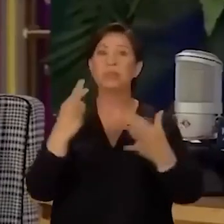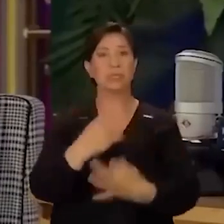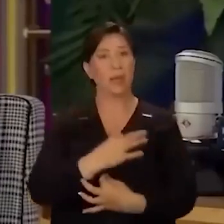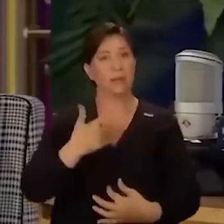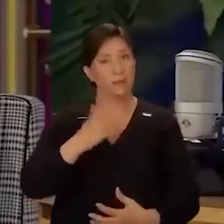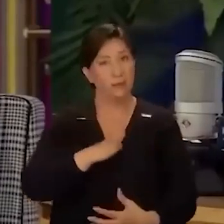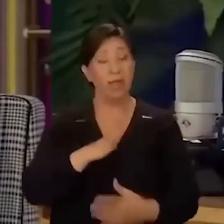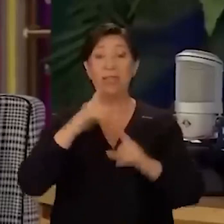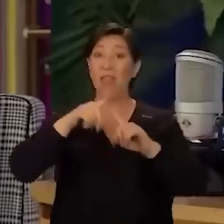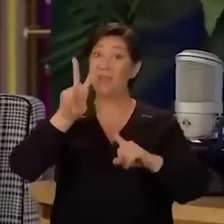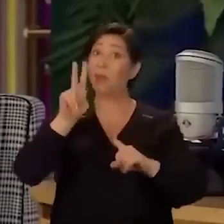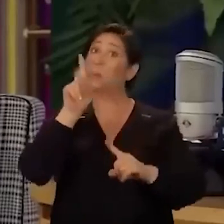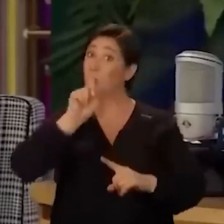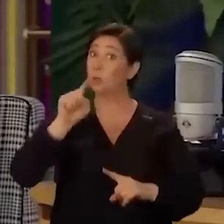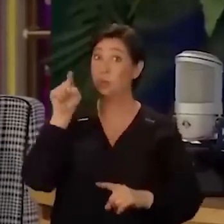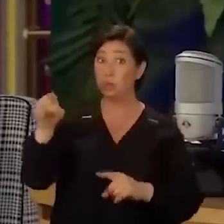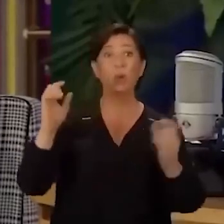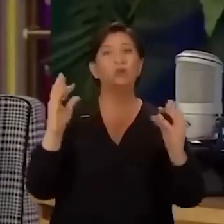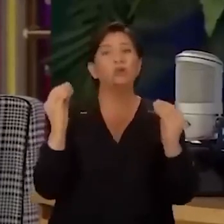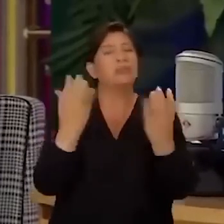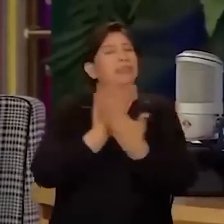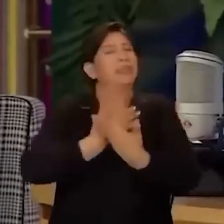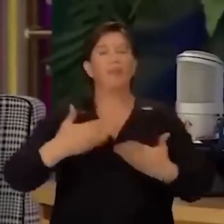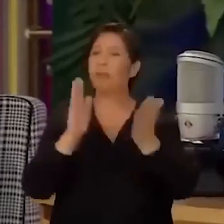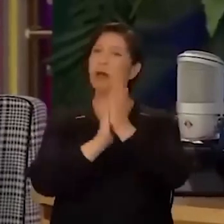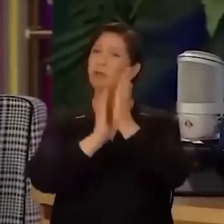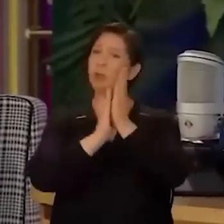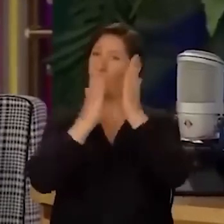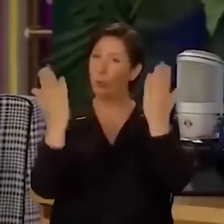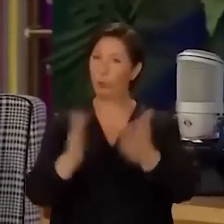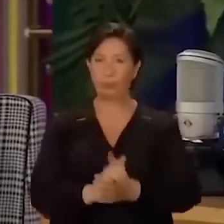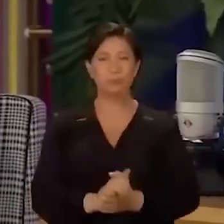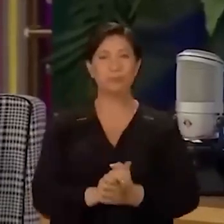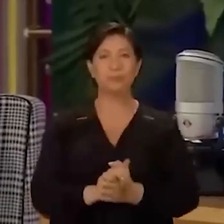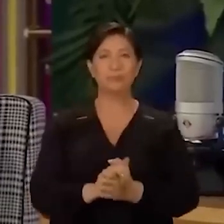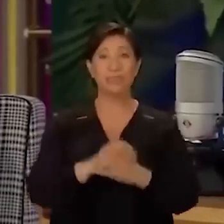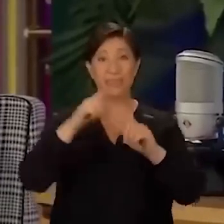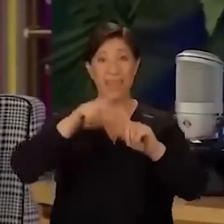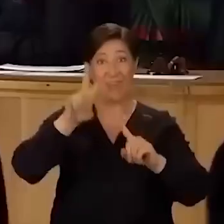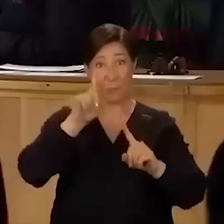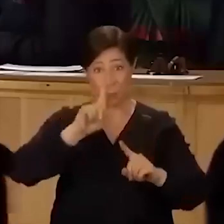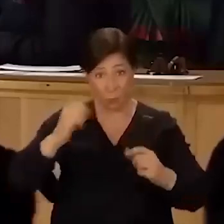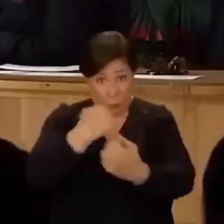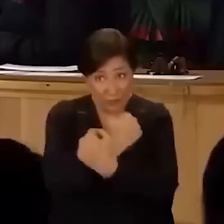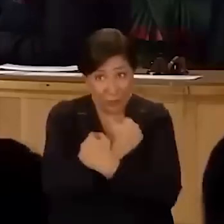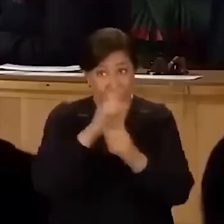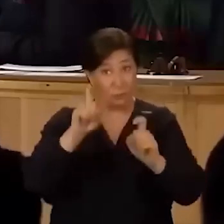saygı duyuyorum. ve TV 100'ü de kucaklıyorum ve alkışlıyorum. TV 100'ü kucaklıyor musun? Evet çünkü